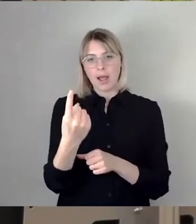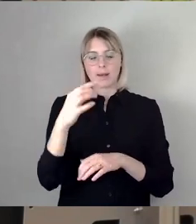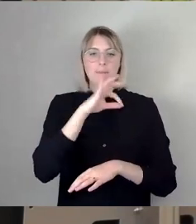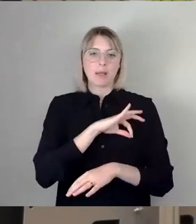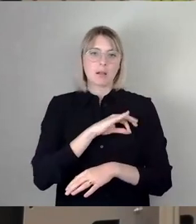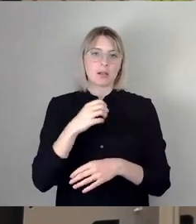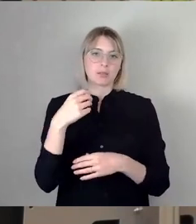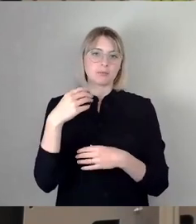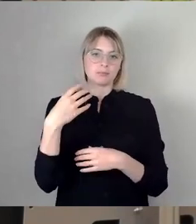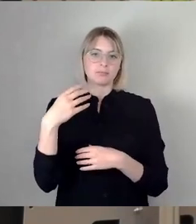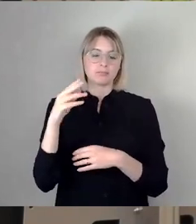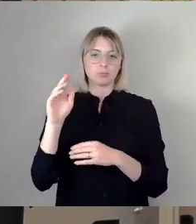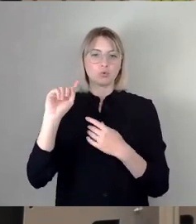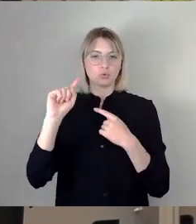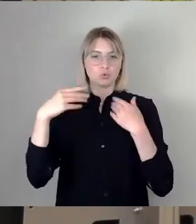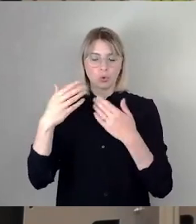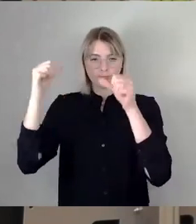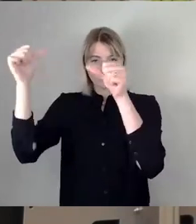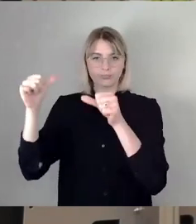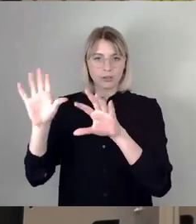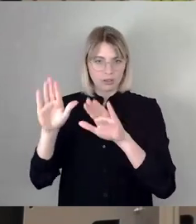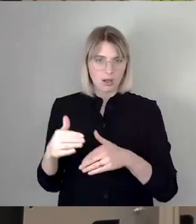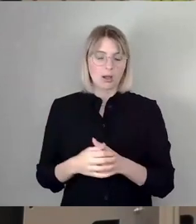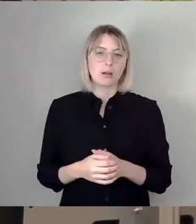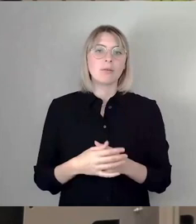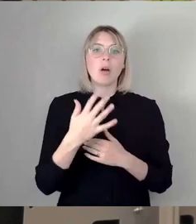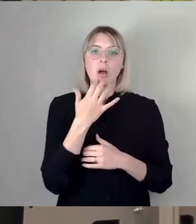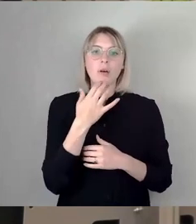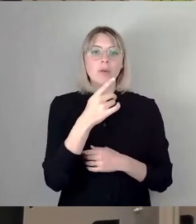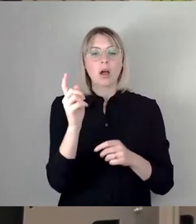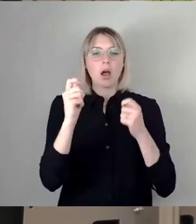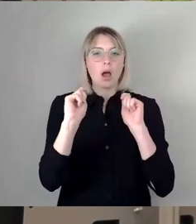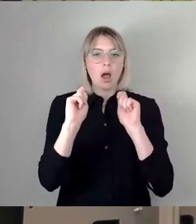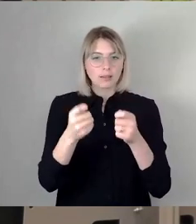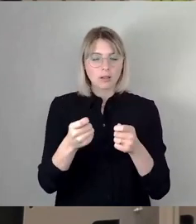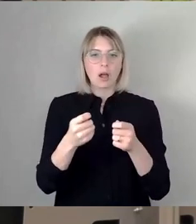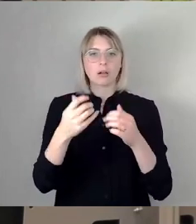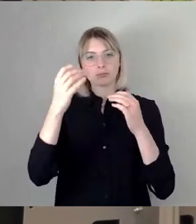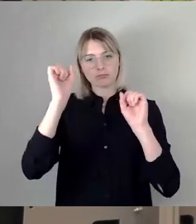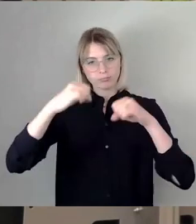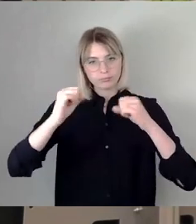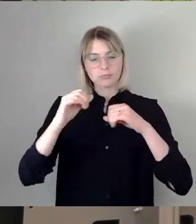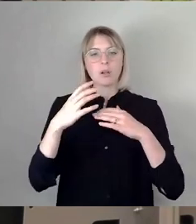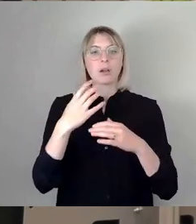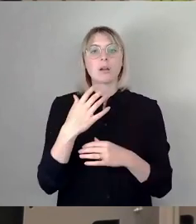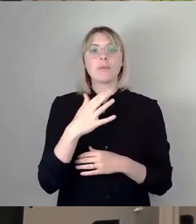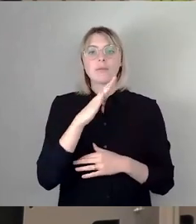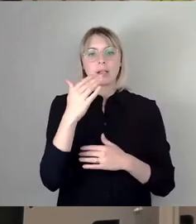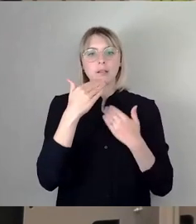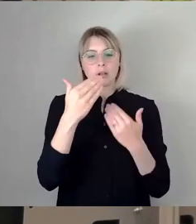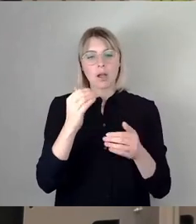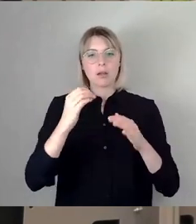Genau, ich würde mich über Zustimmung zu diesem Antrag freuen. Wir freuen uns, dass es als Eilantrag jetzt zugelassen worden ist. Wir haben in